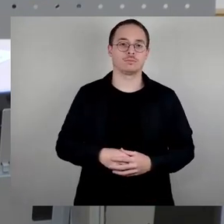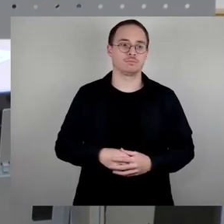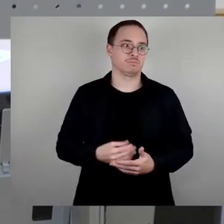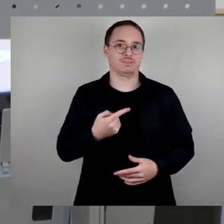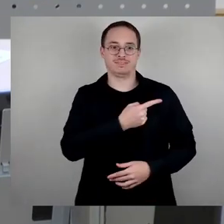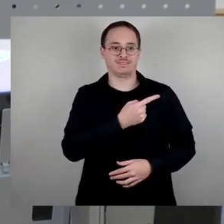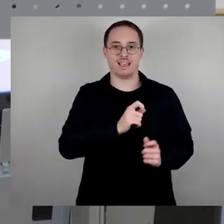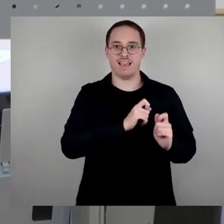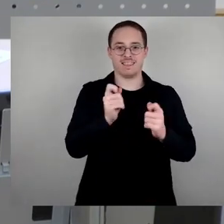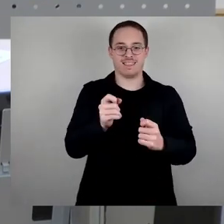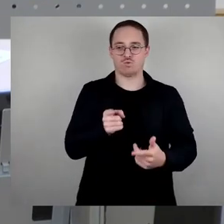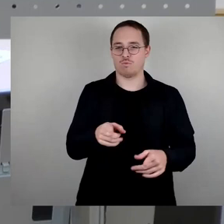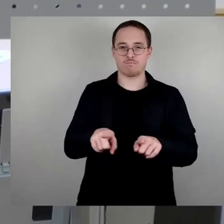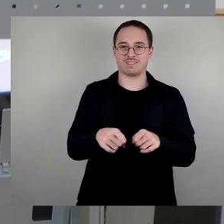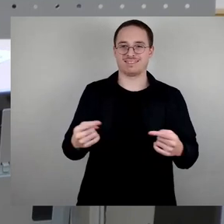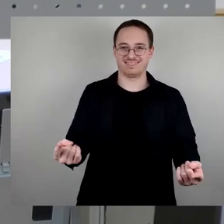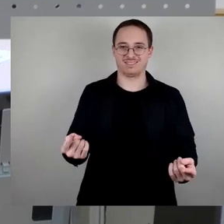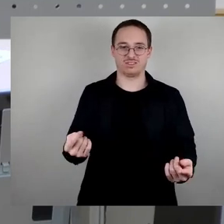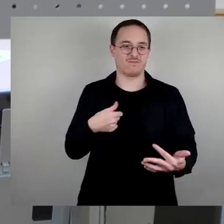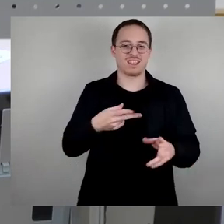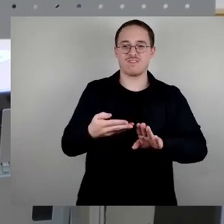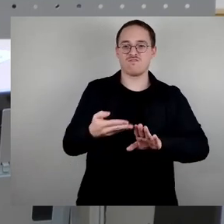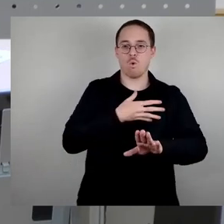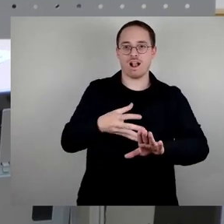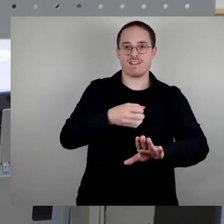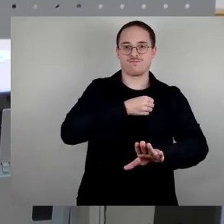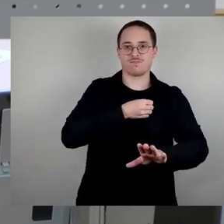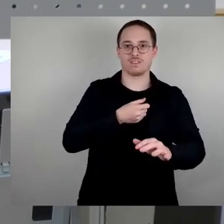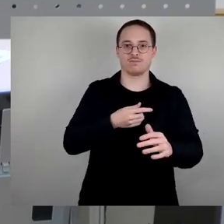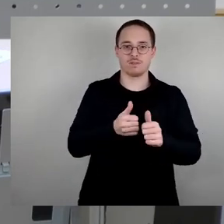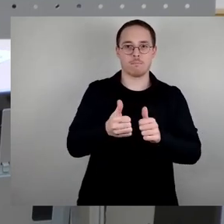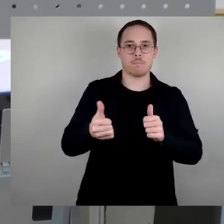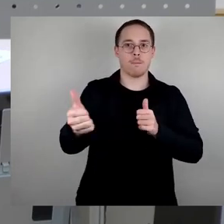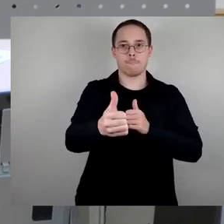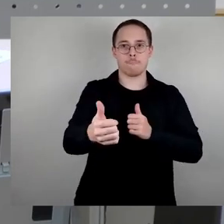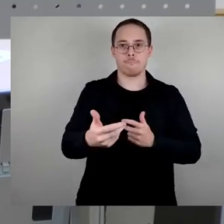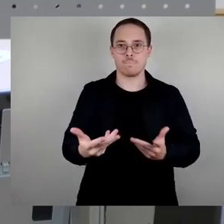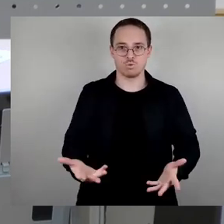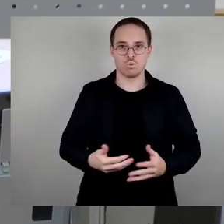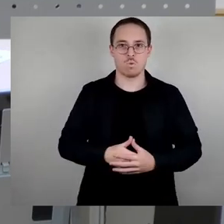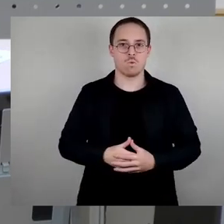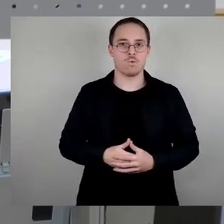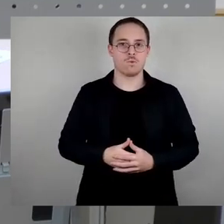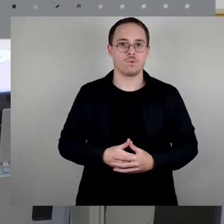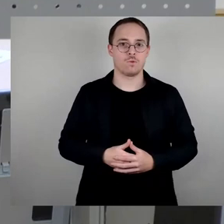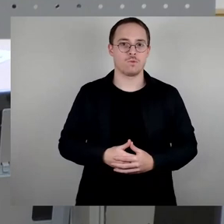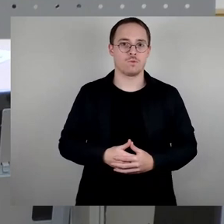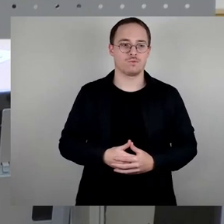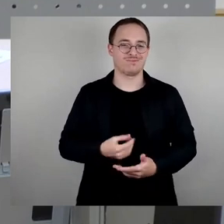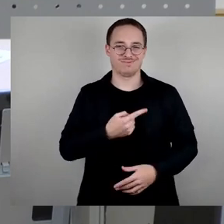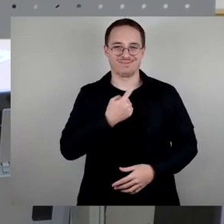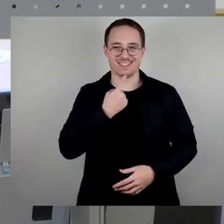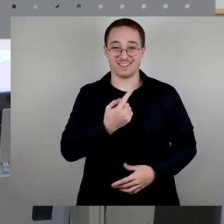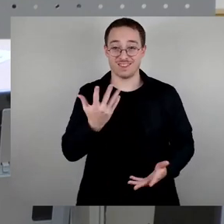Vorgriff auf den eigentlichen Prozess bringt, was diesen Antrag für den Außenstehenden relativ schwer verständlich macht, dass sie es versäumt haben, den